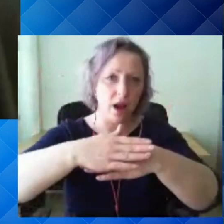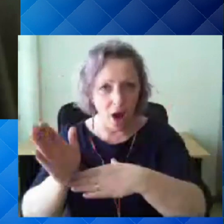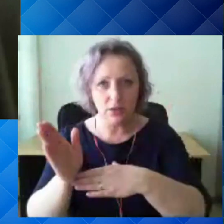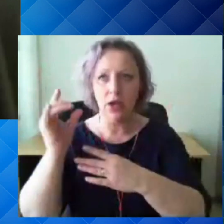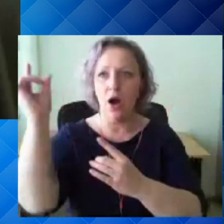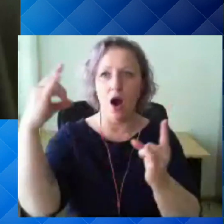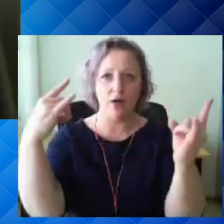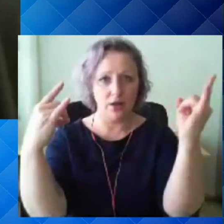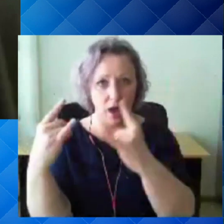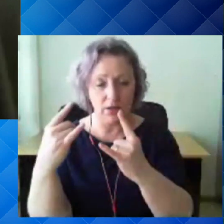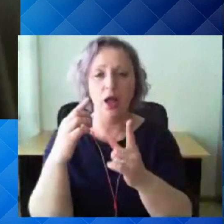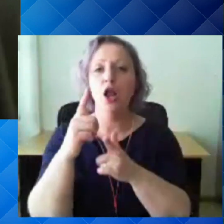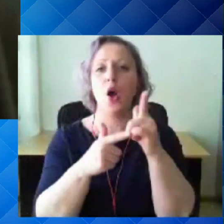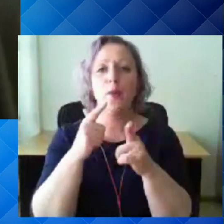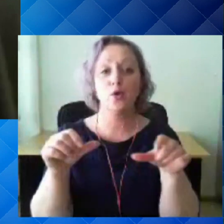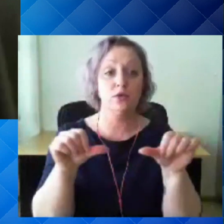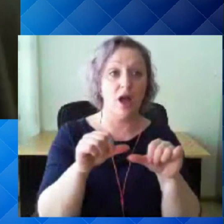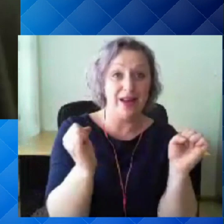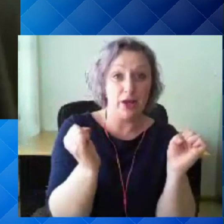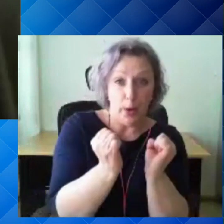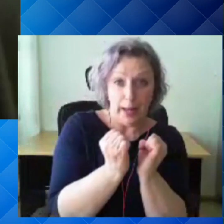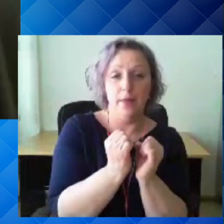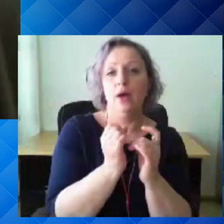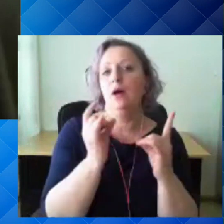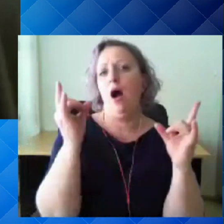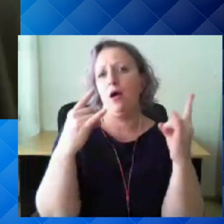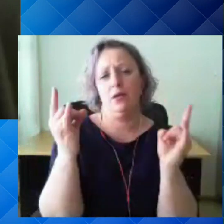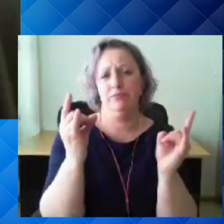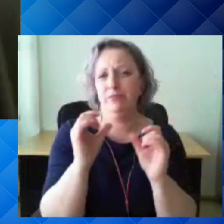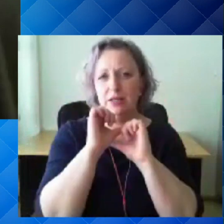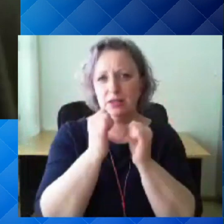lahti, loomulikult, kui talvel külm periood, siis aknaid väga lahti ei oita,